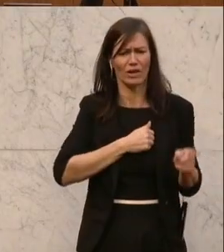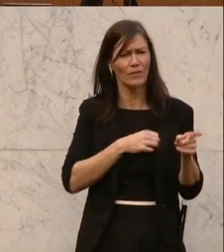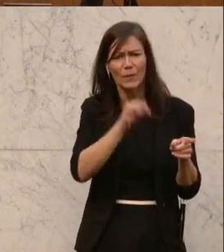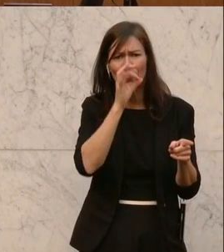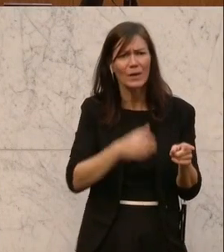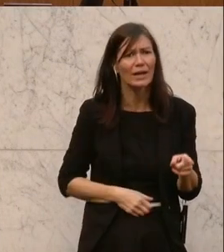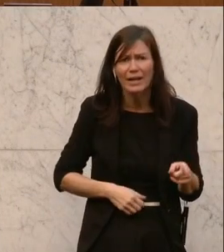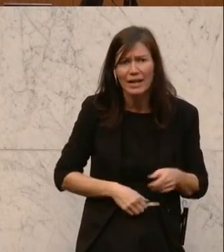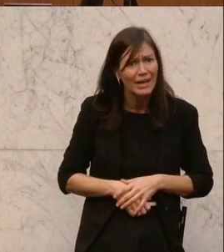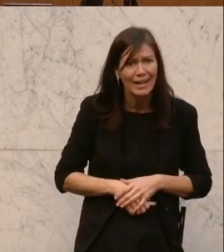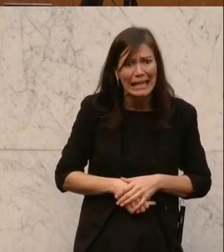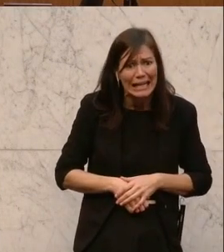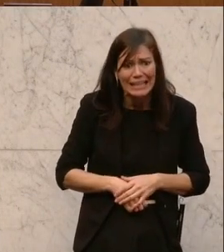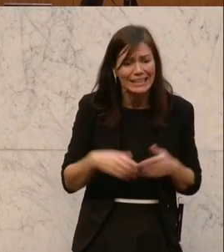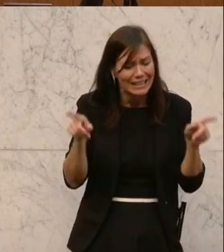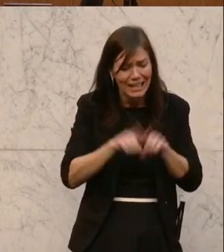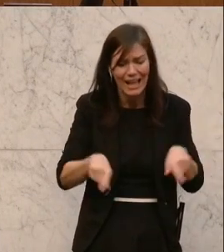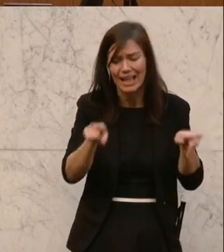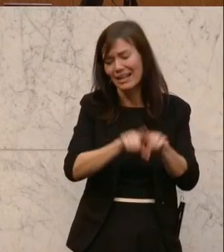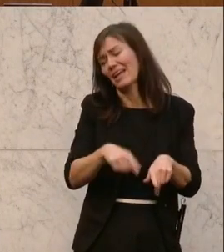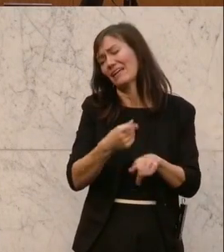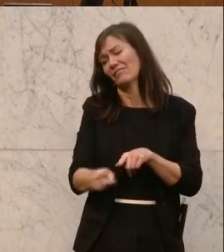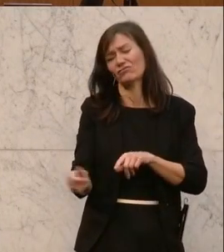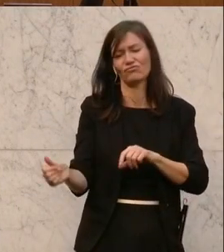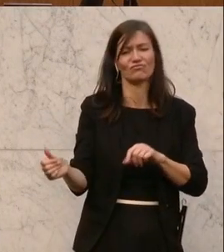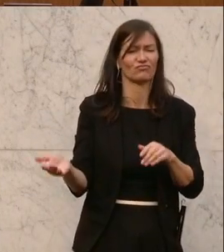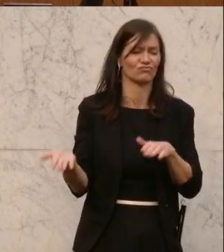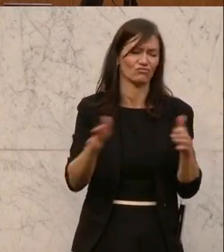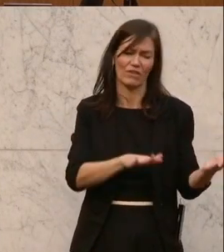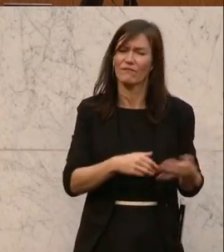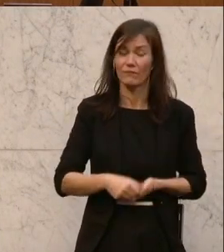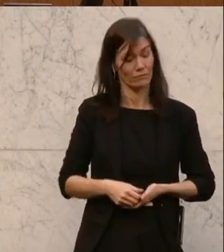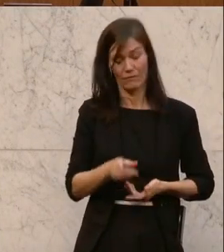unmöglich, dass ich sehenden Auges wieder die gleichen Fehler mache. Da gehen wir nicht mit. Danke.